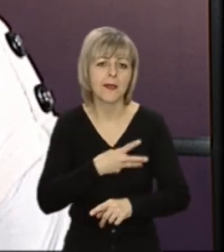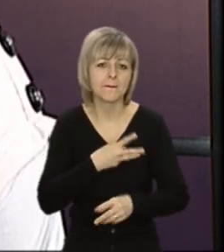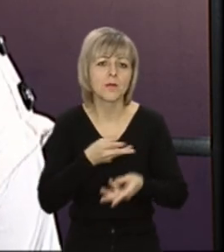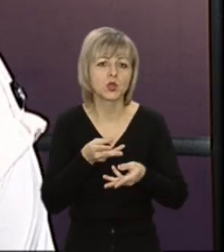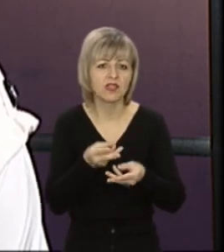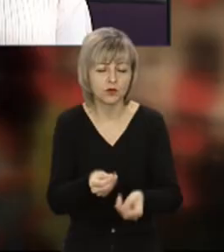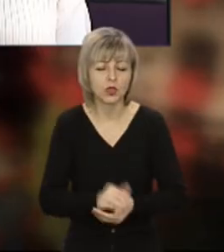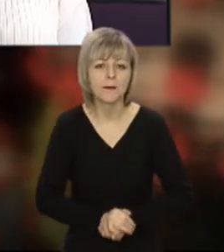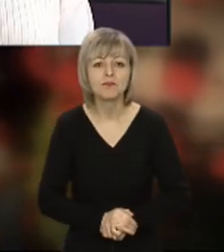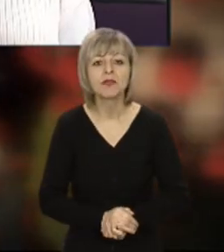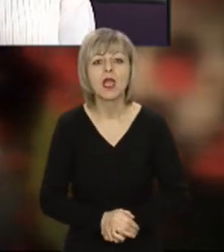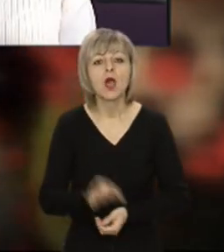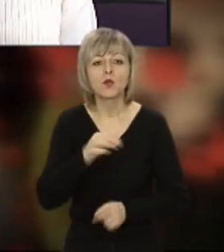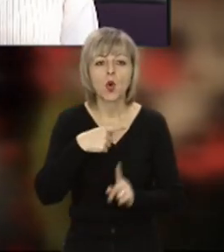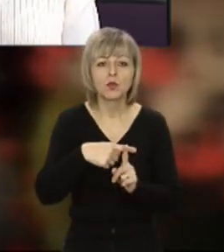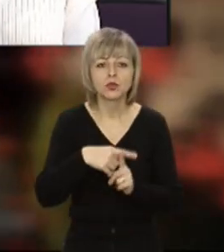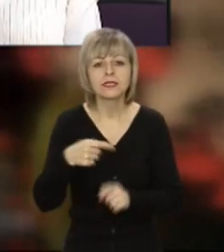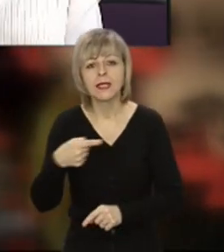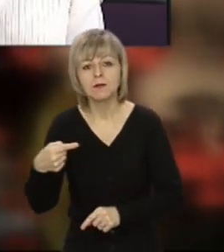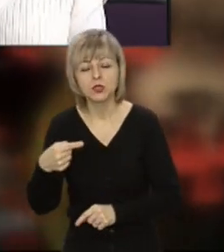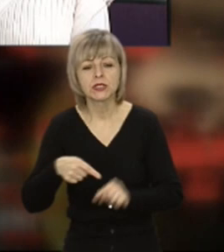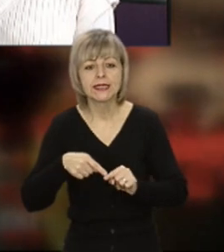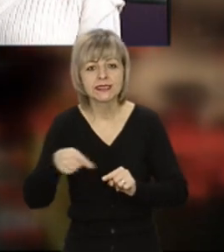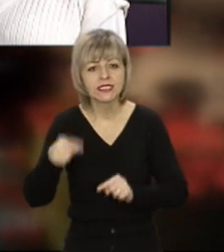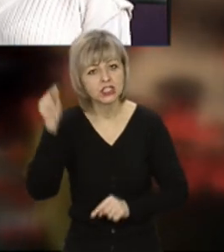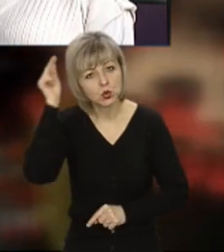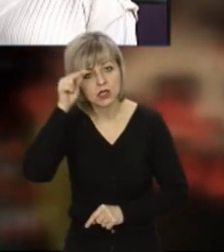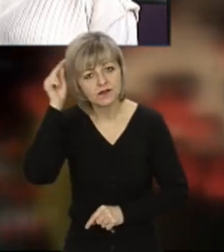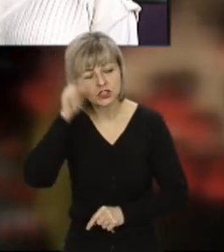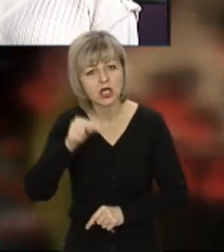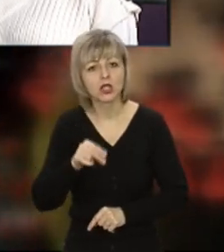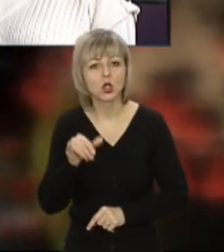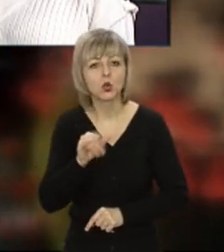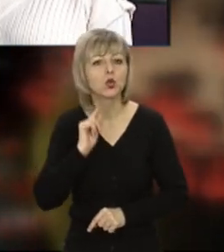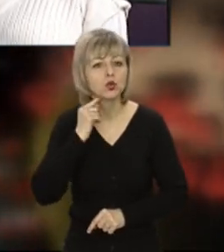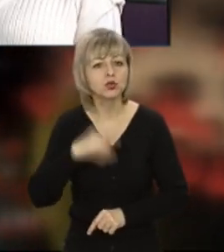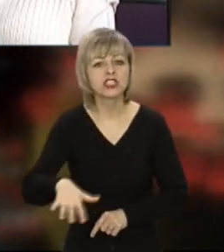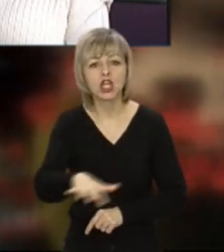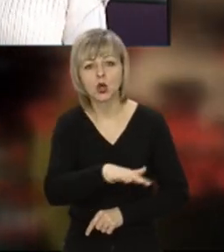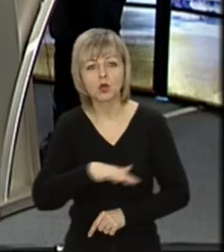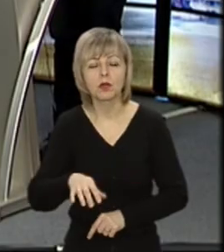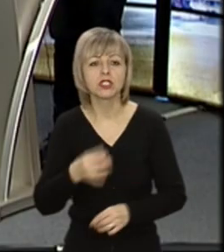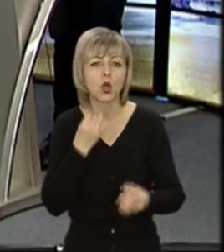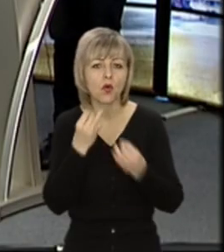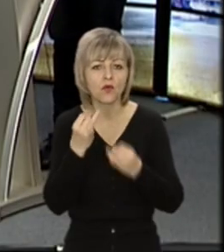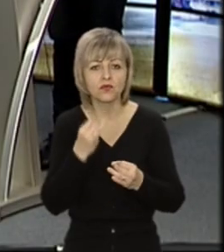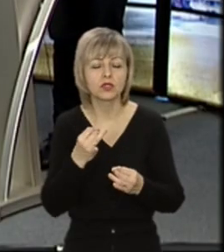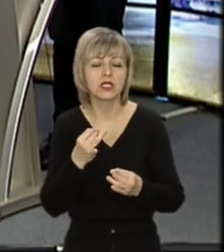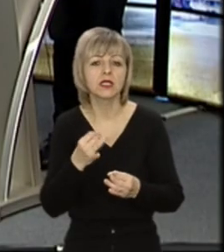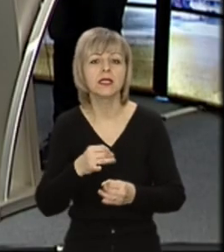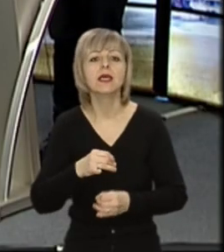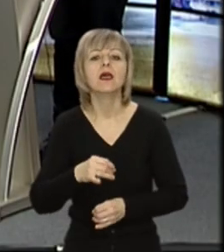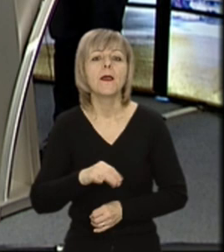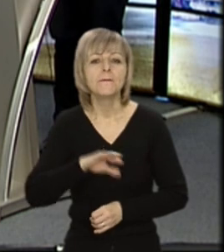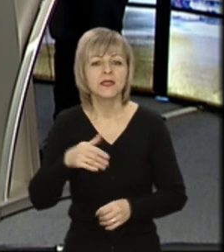пане Надії. Нагадаю, що про плюси і мінуси дистанційного навчання, зокрема, у Луцькій громаді говорили в рамках телемарафону